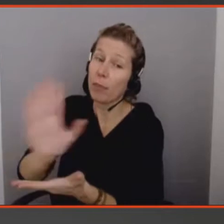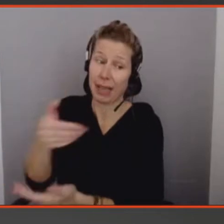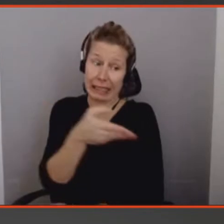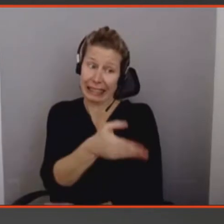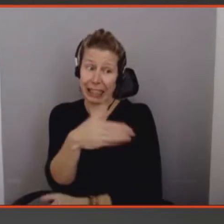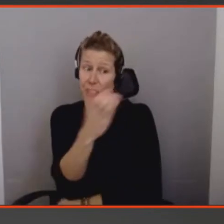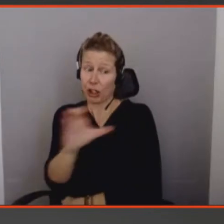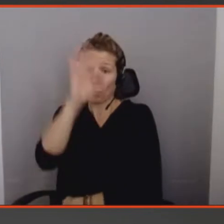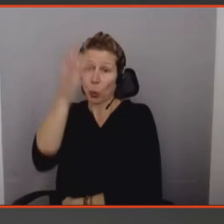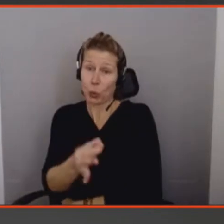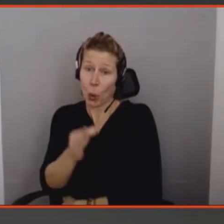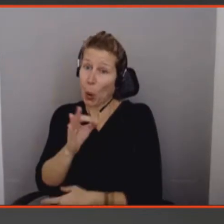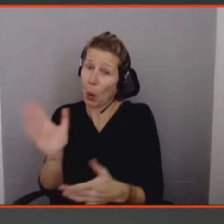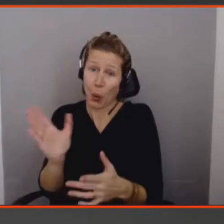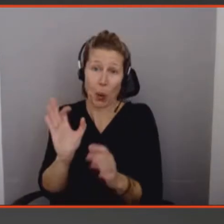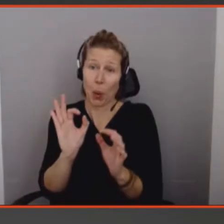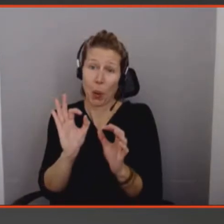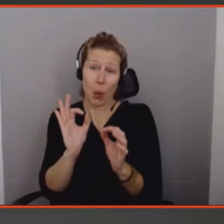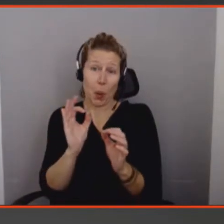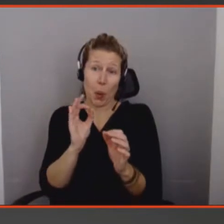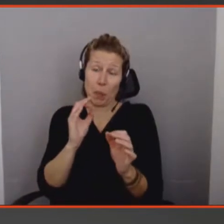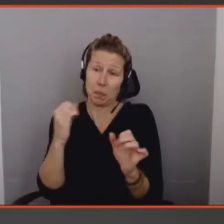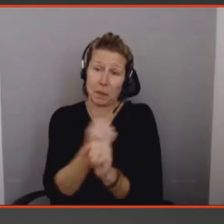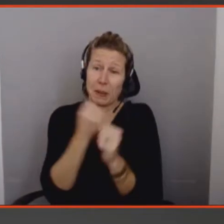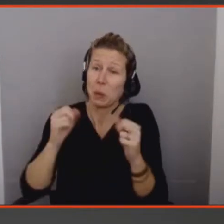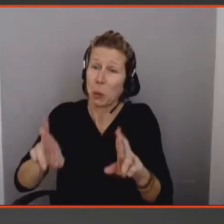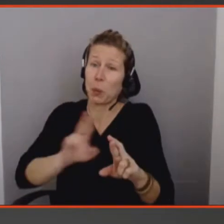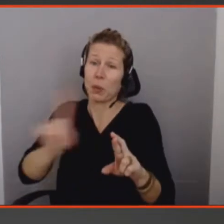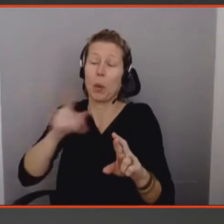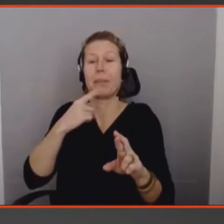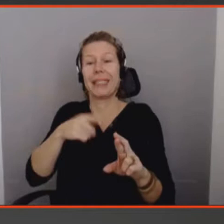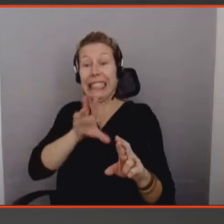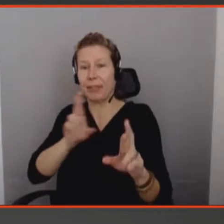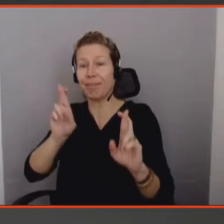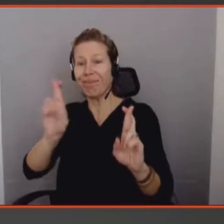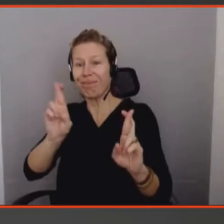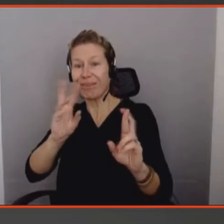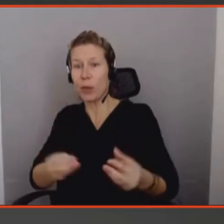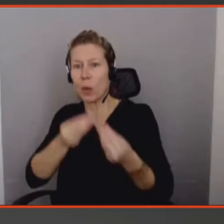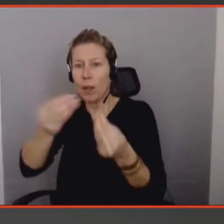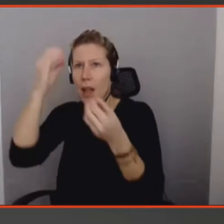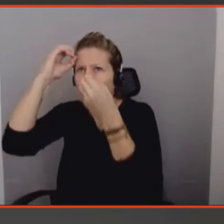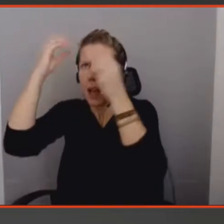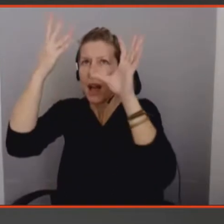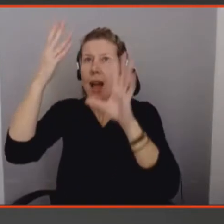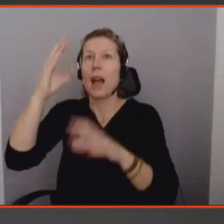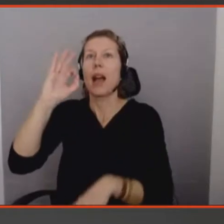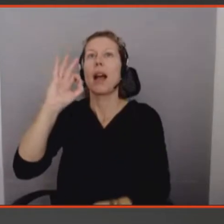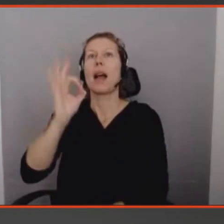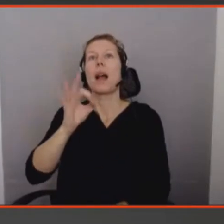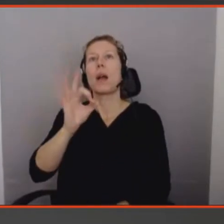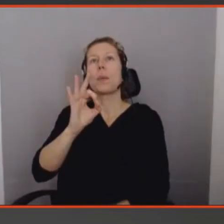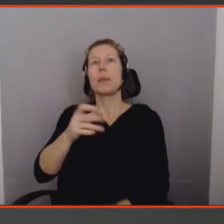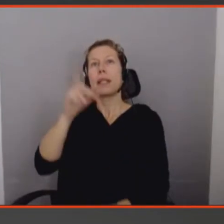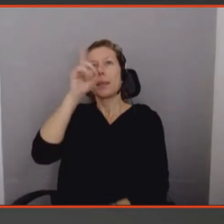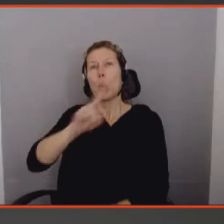J'espère que vous allez essayer de voir des connexions avec les choses que vous créez dans vos projets pour vous demander si vous pouvez y mettre un petit peu plus de sens.